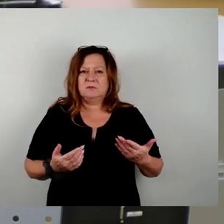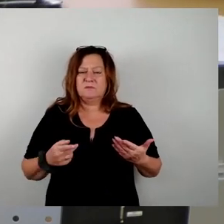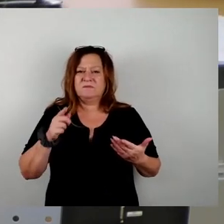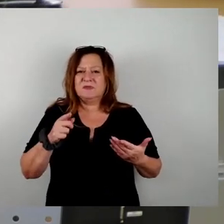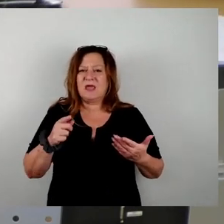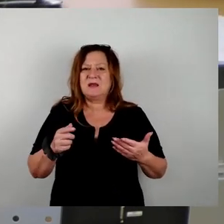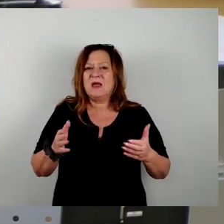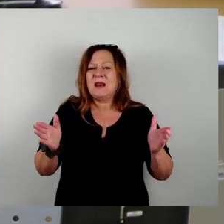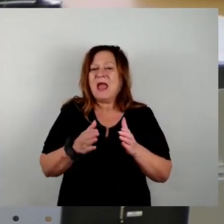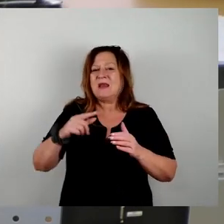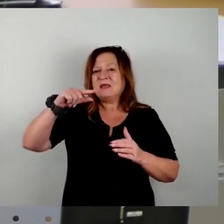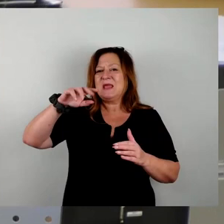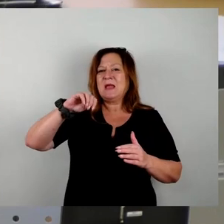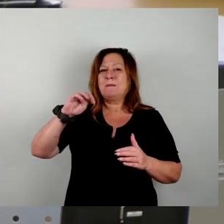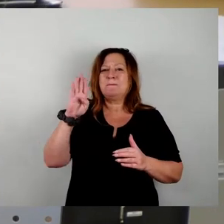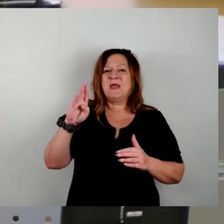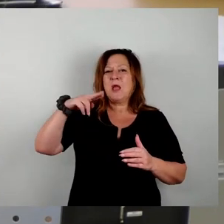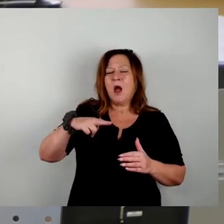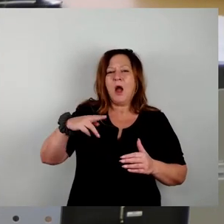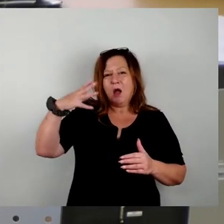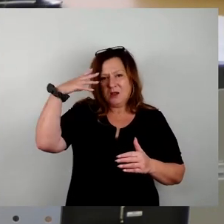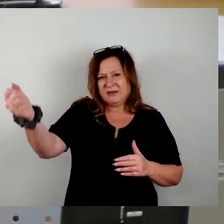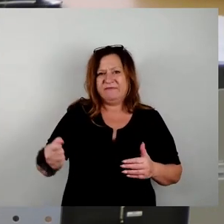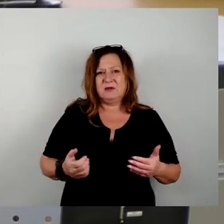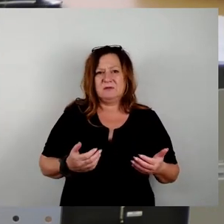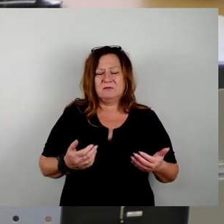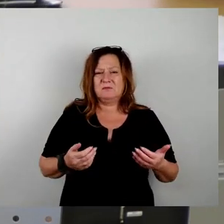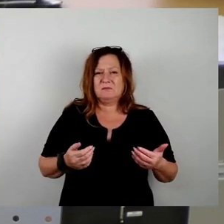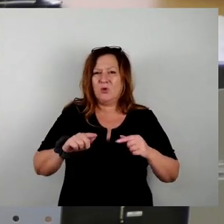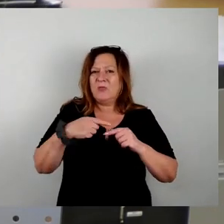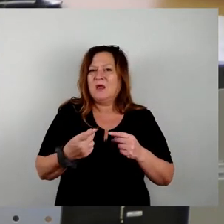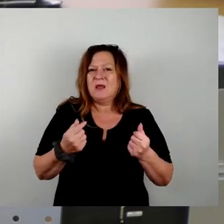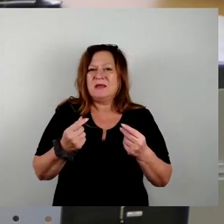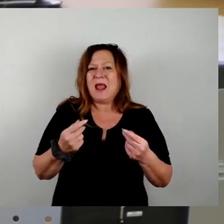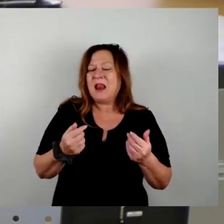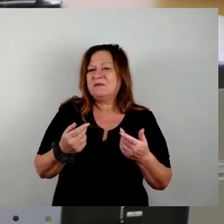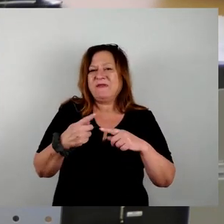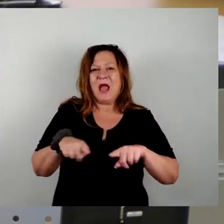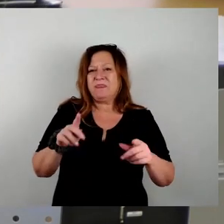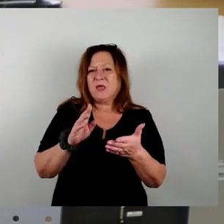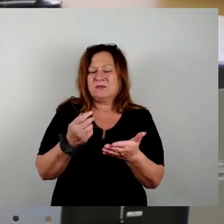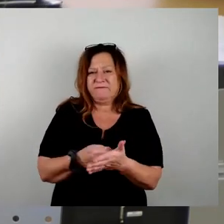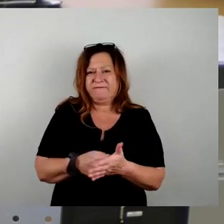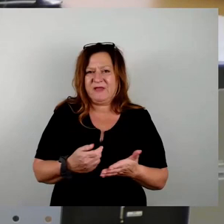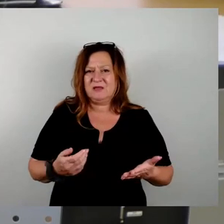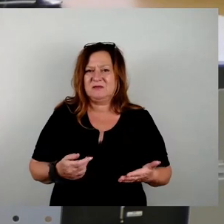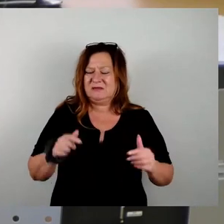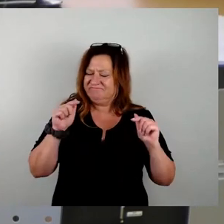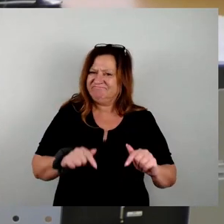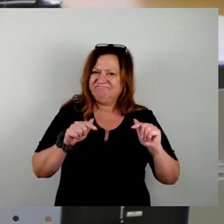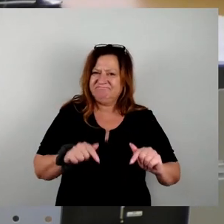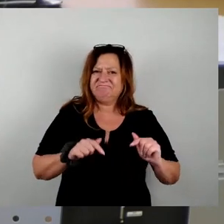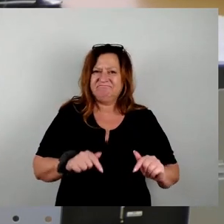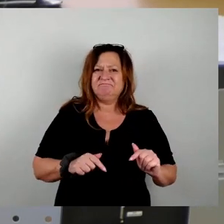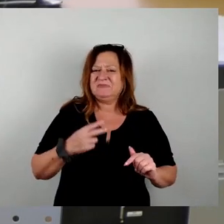die man da gegründet hat, natürlich dann einen Gewinn. Es kann auch sein, dass das Geld dann etwas ganz anderes wert ist. Also wir sehen nicht ein, dass hier im Prinzip ein